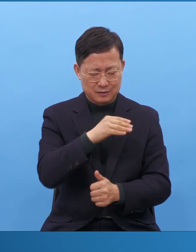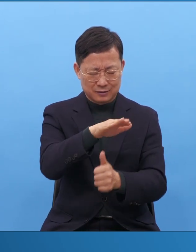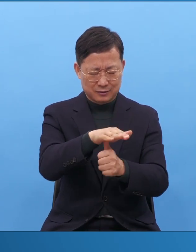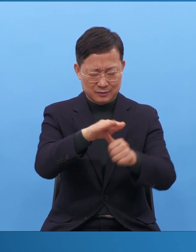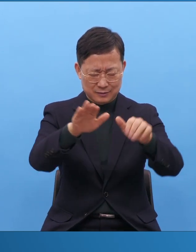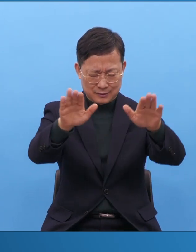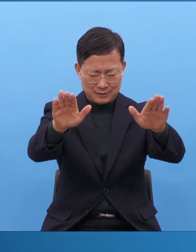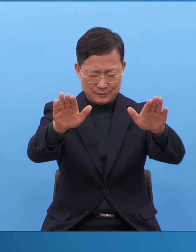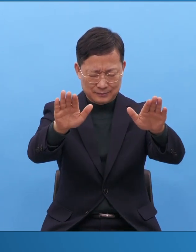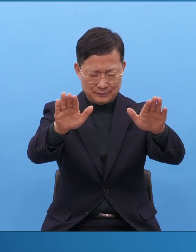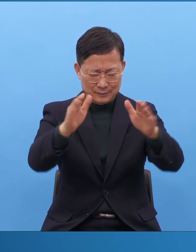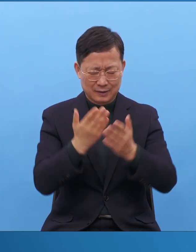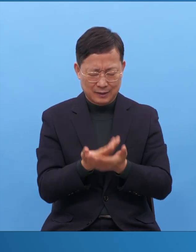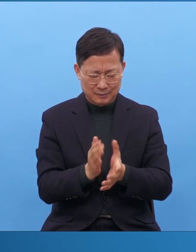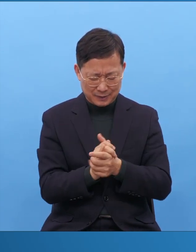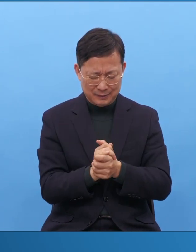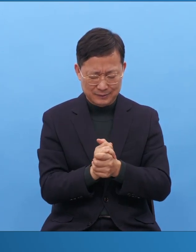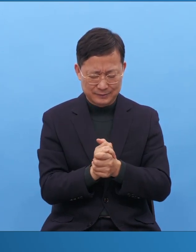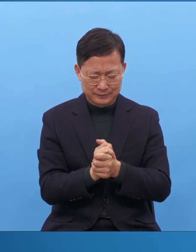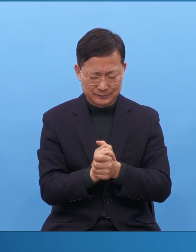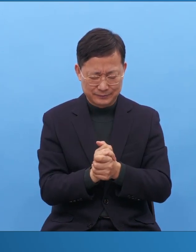계실지어다 아멘